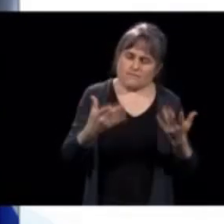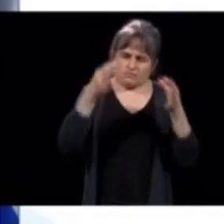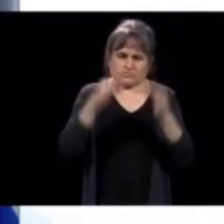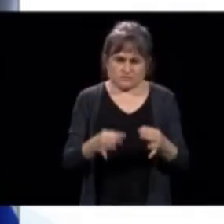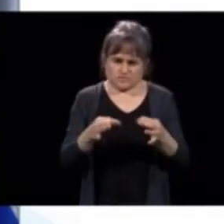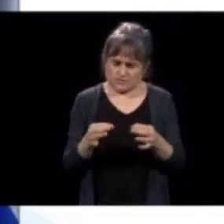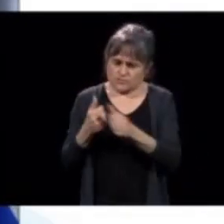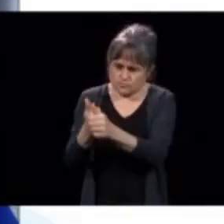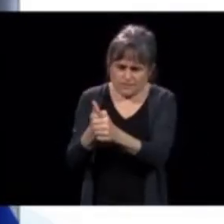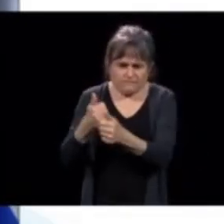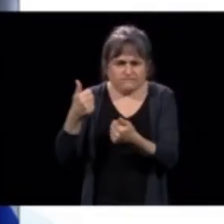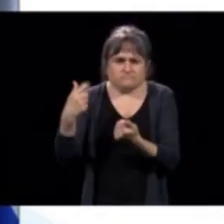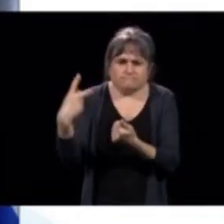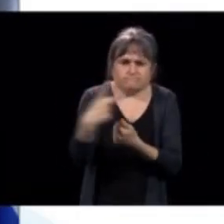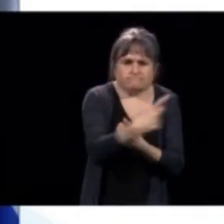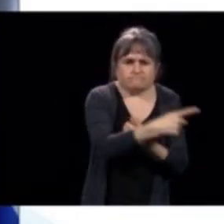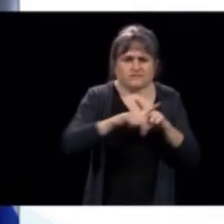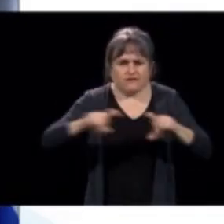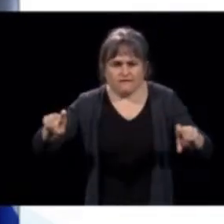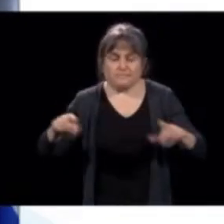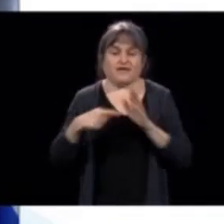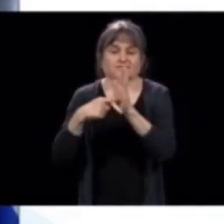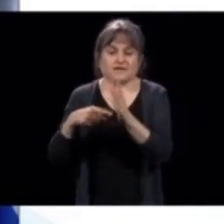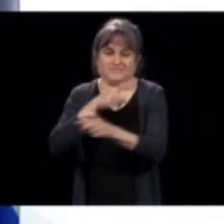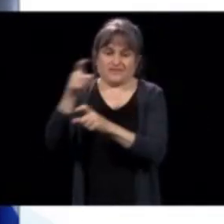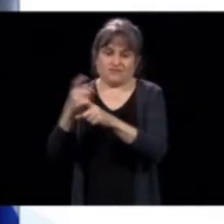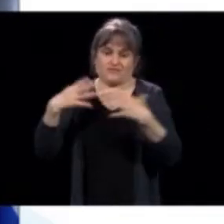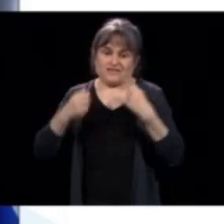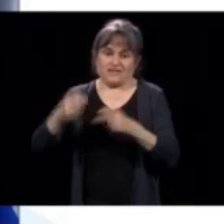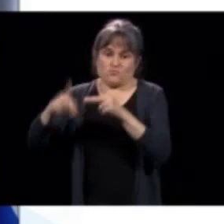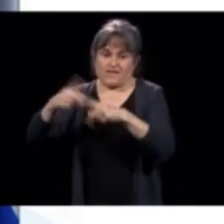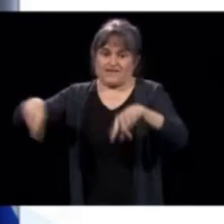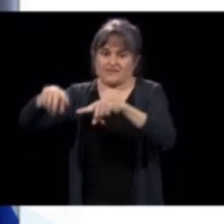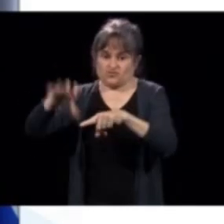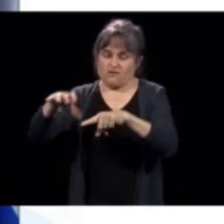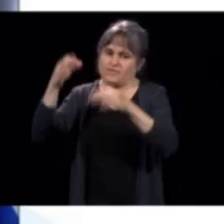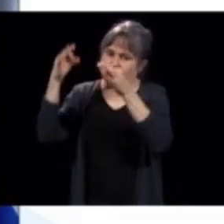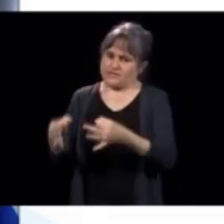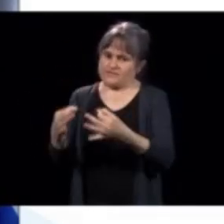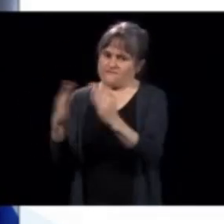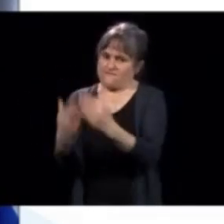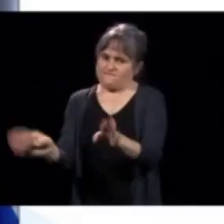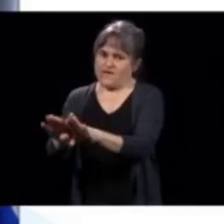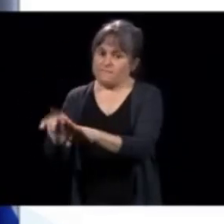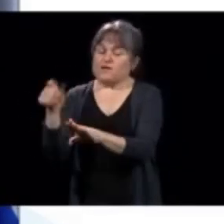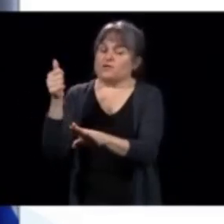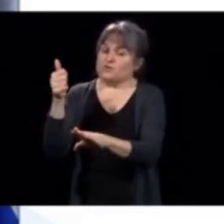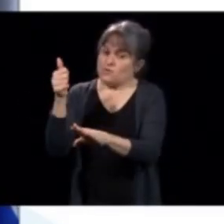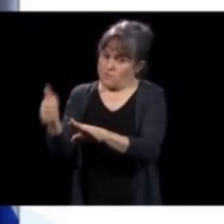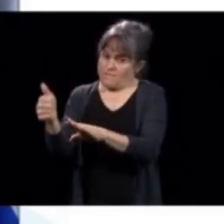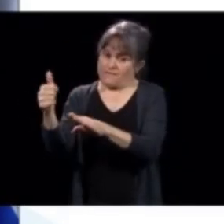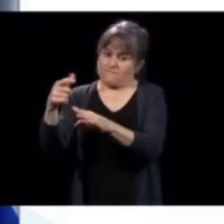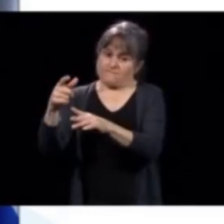Si, par exemple, un directeur de santé publique fait une recommandation de fermer une ville, il va m'appeler automatiquement, puis moi je vais le voir avec lui, c quoi